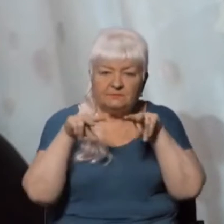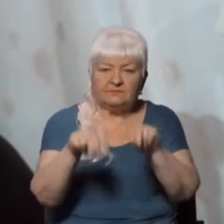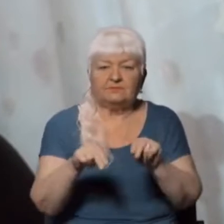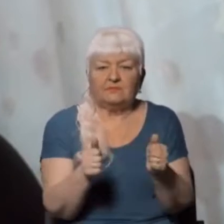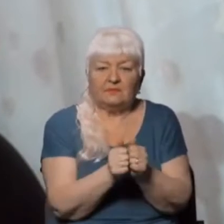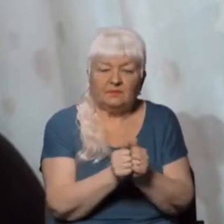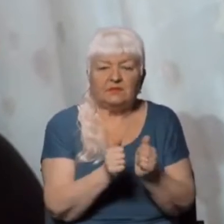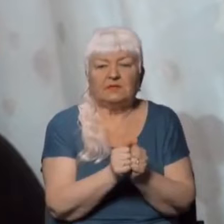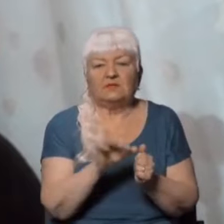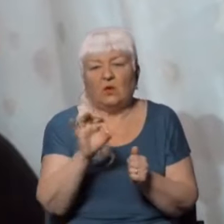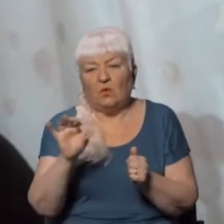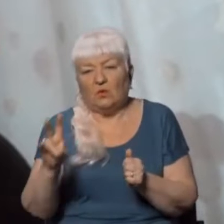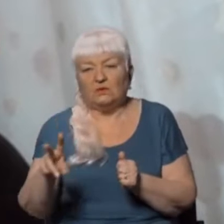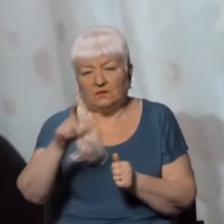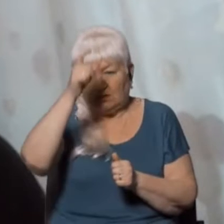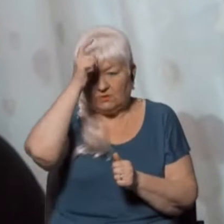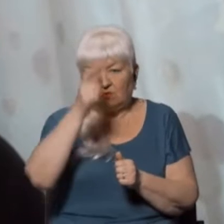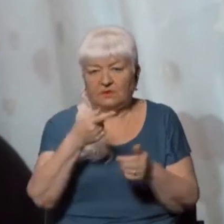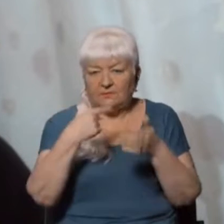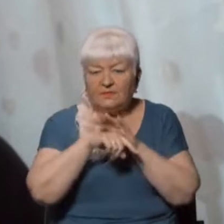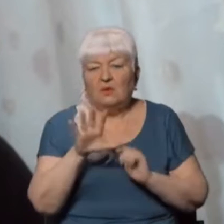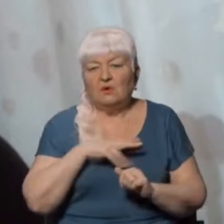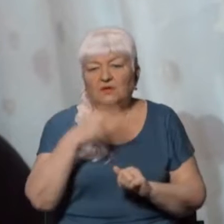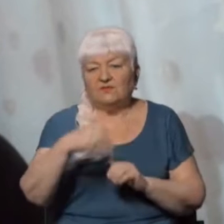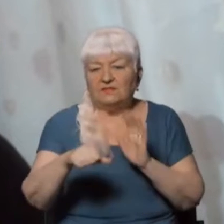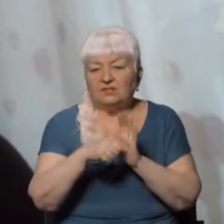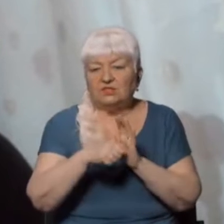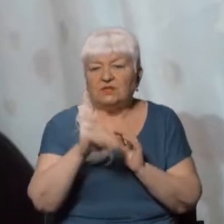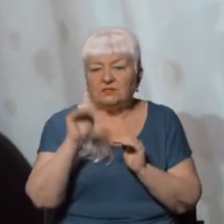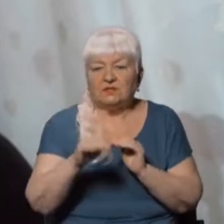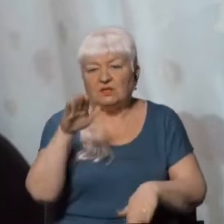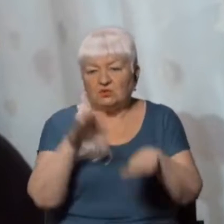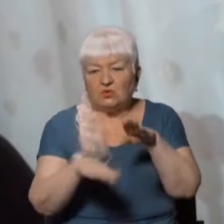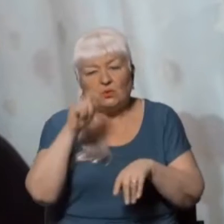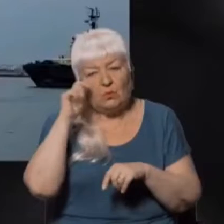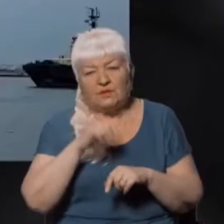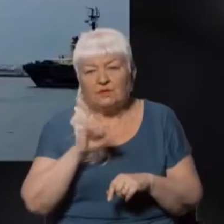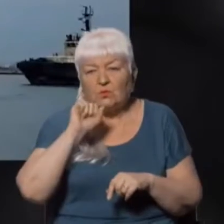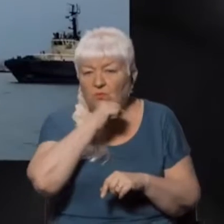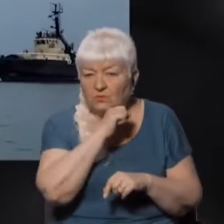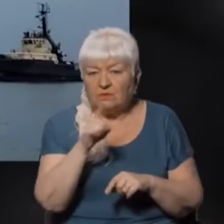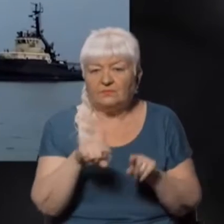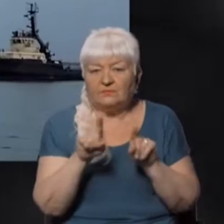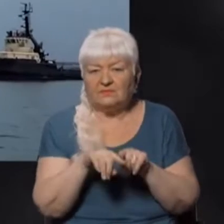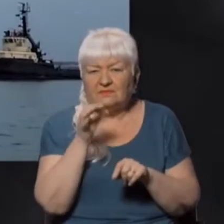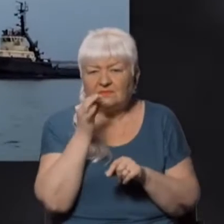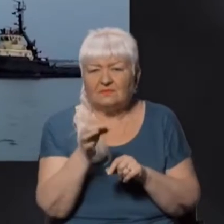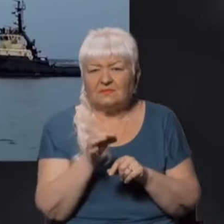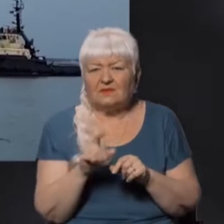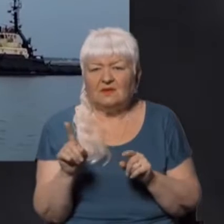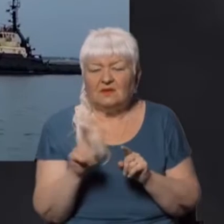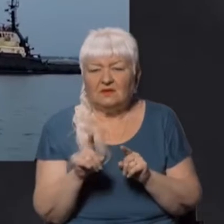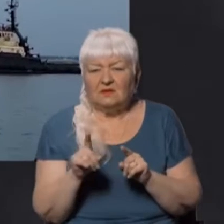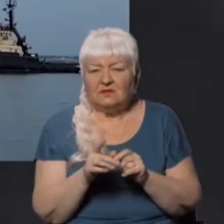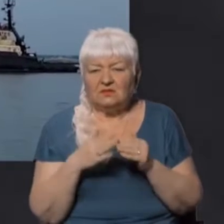ООН та Туреччина. На борту судна було 26 тисяч тонн української кукурудзи. Кубраков також зазначив, що зблокування політів десь